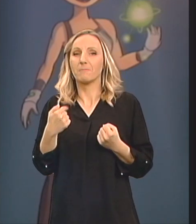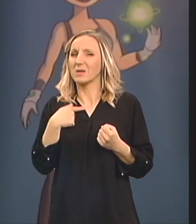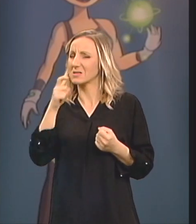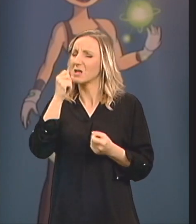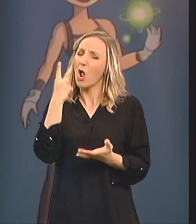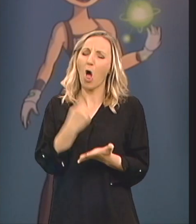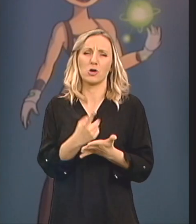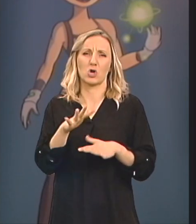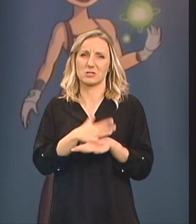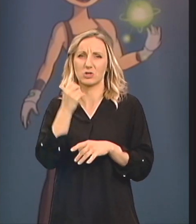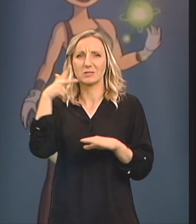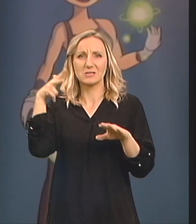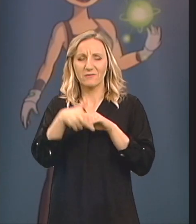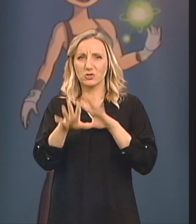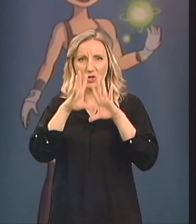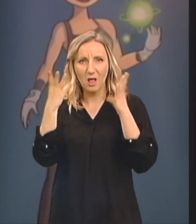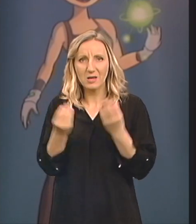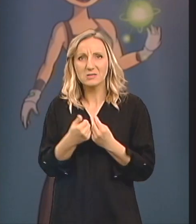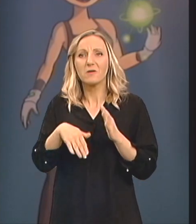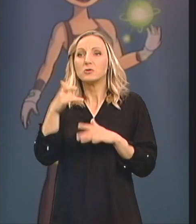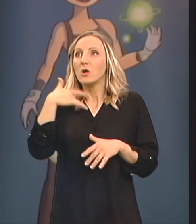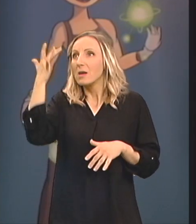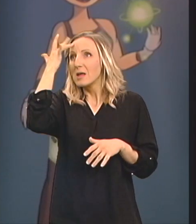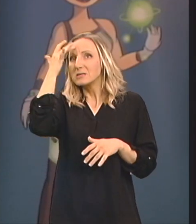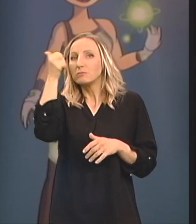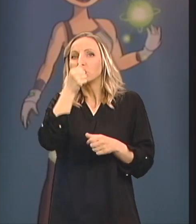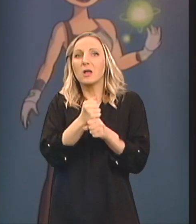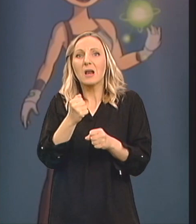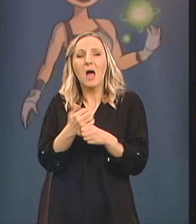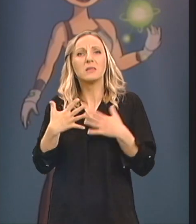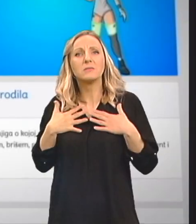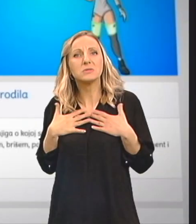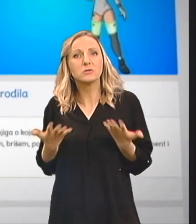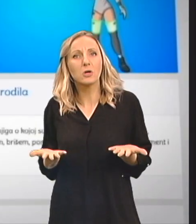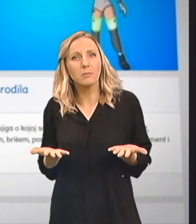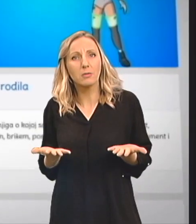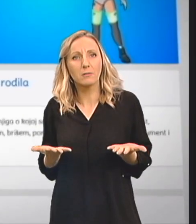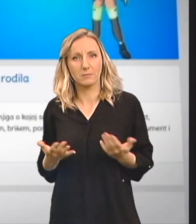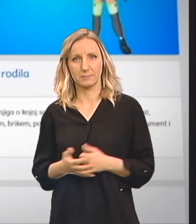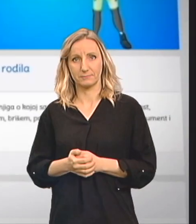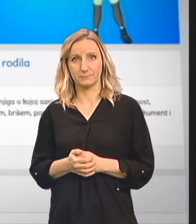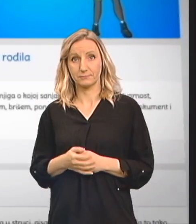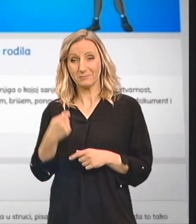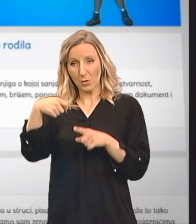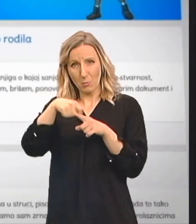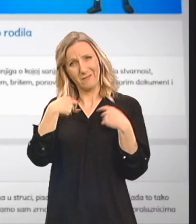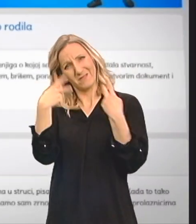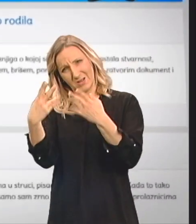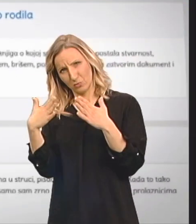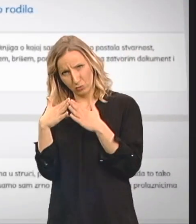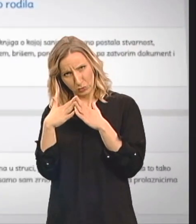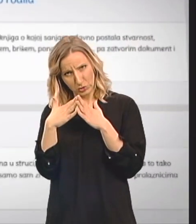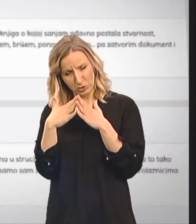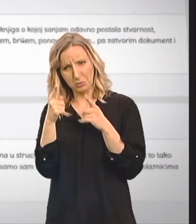završilo I više nisam znala šta sa sobom da radim Kada se nakon uporavka vratila kući